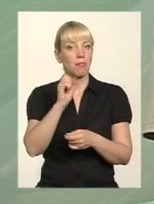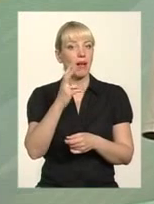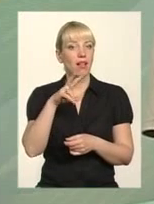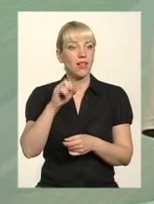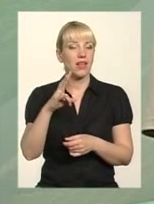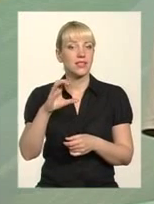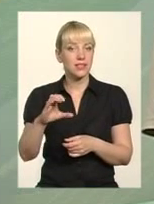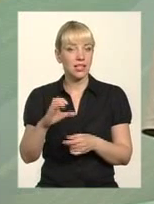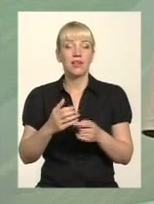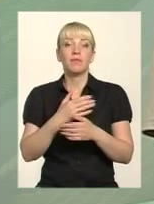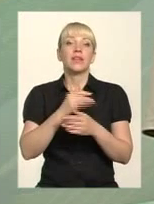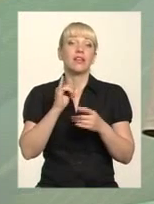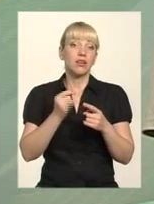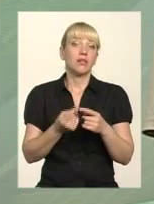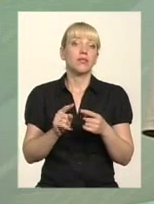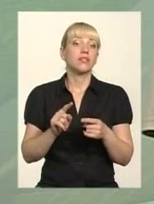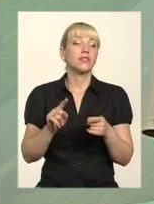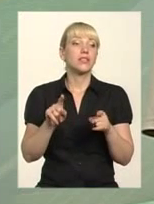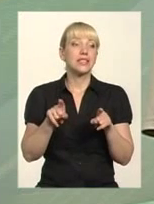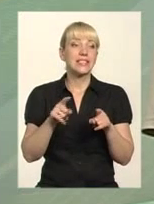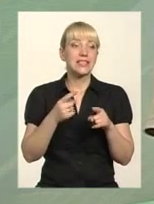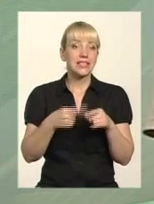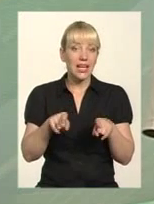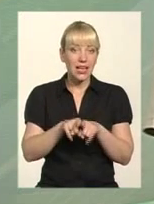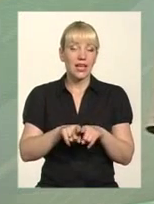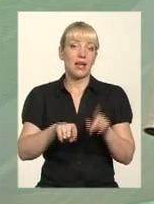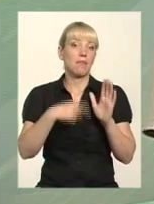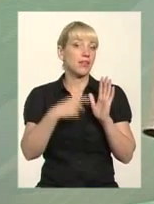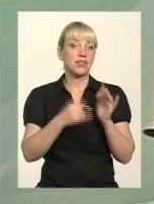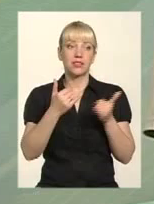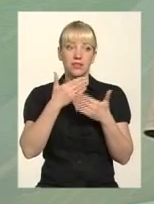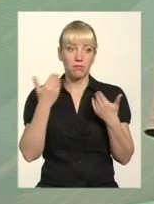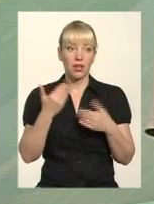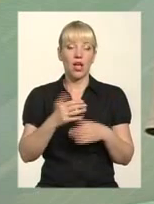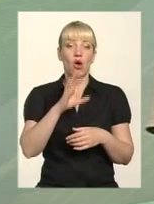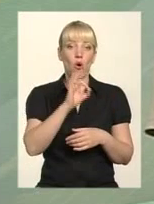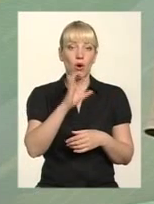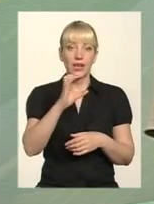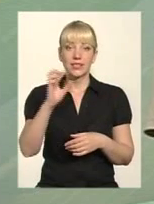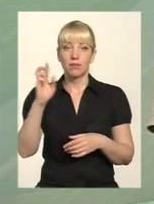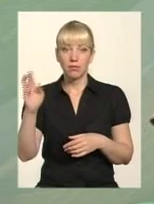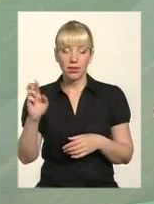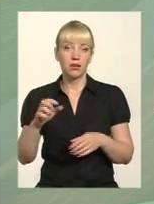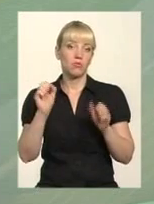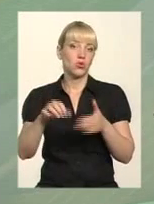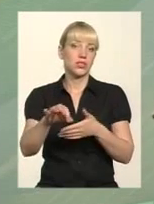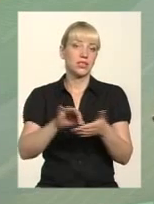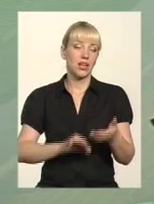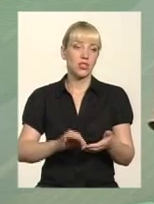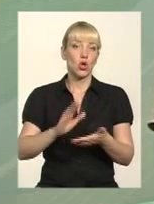хоче передавати. Сьогодні таке питання, взагалі, балансоутримувача зникло. Створили ОСББ, зразу можете заключати договори і